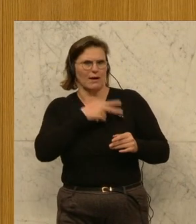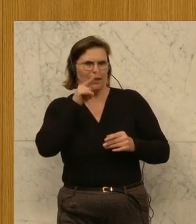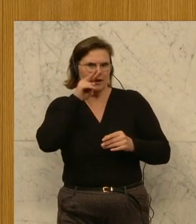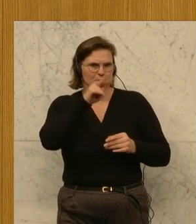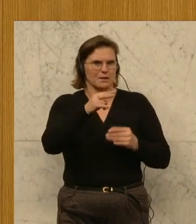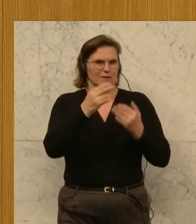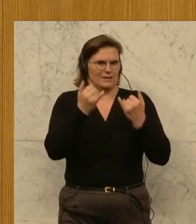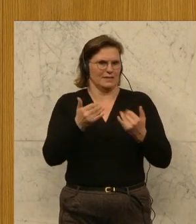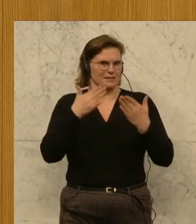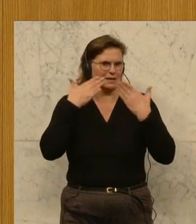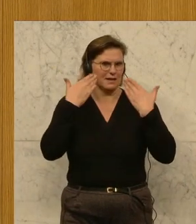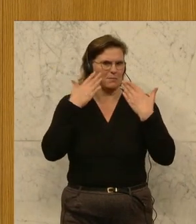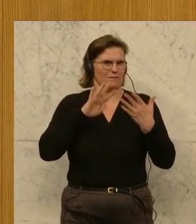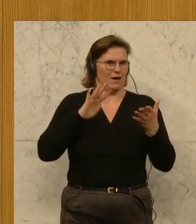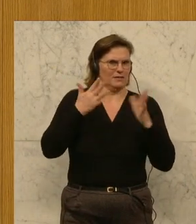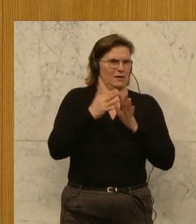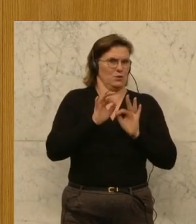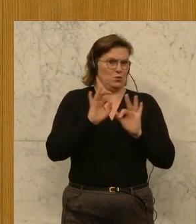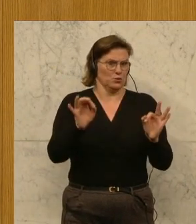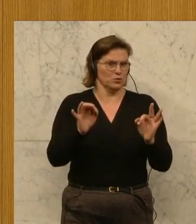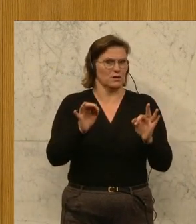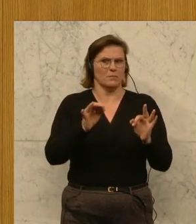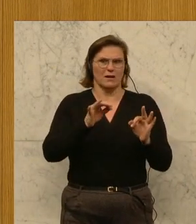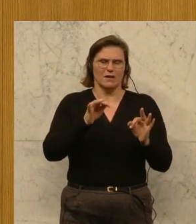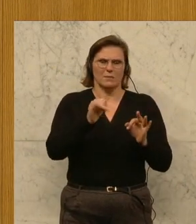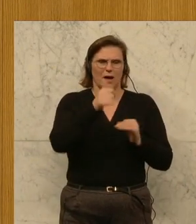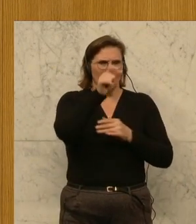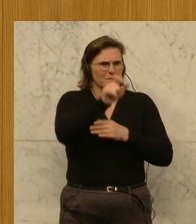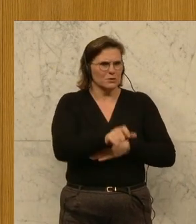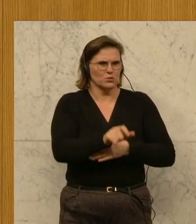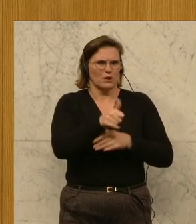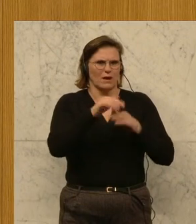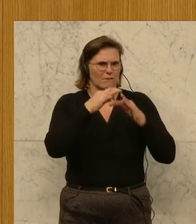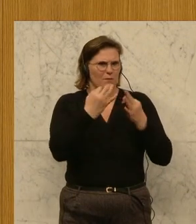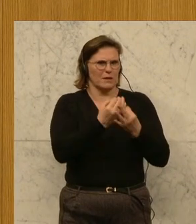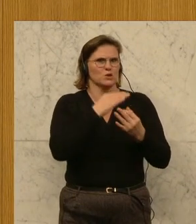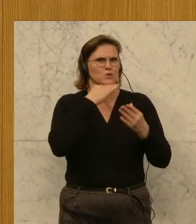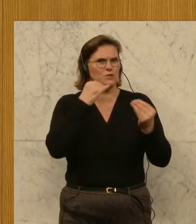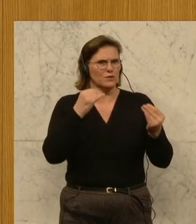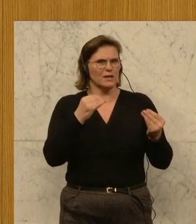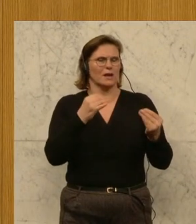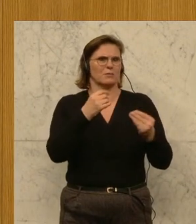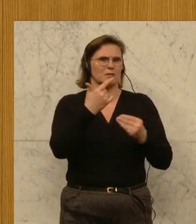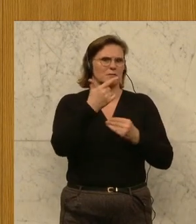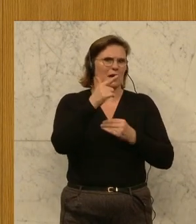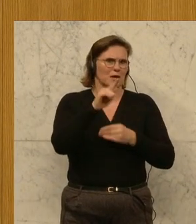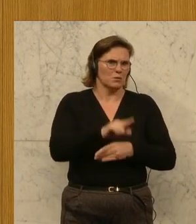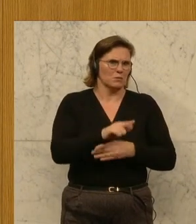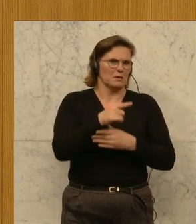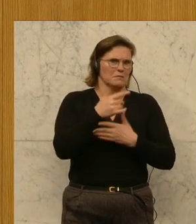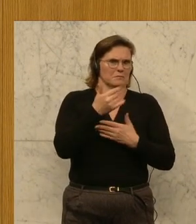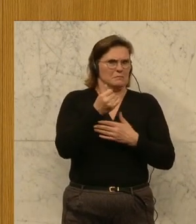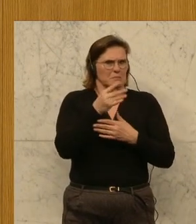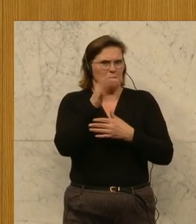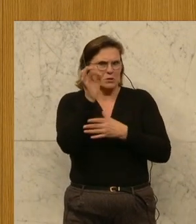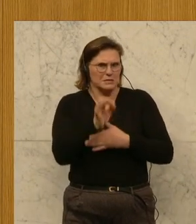gut. Jeder Fall von Energiearmut ist einer zu viel. Österreich liegt aber mit 2 Prozent im EU-Vergleich und das soll auch gesagt